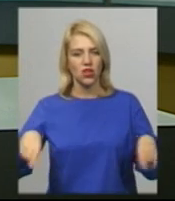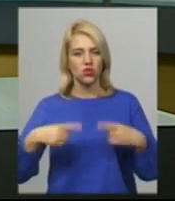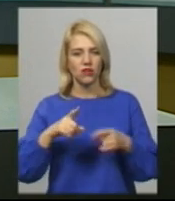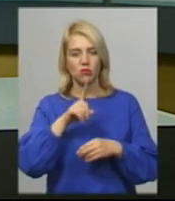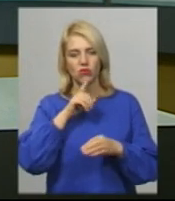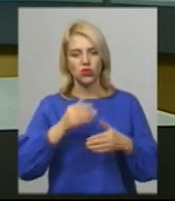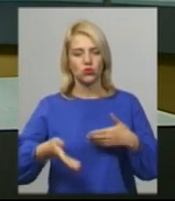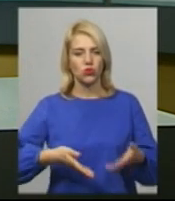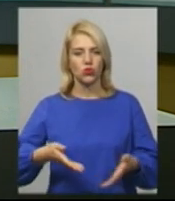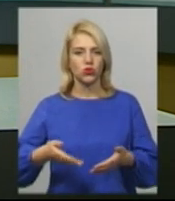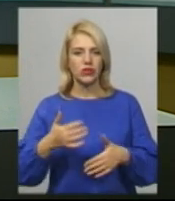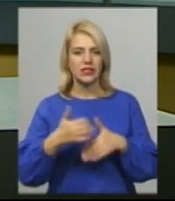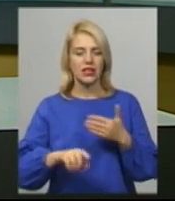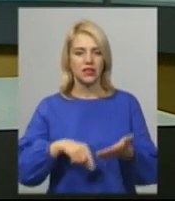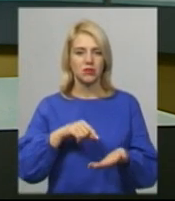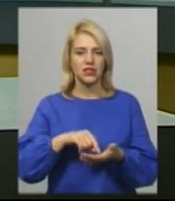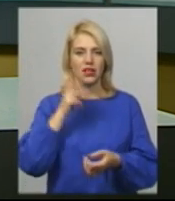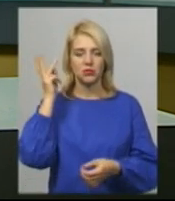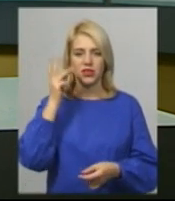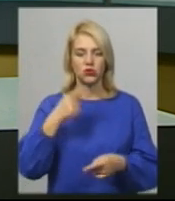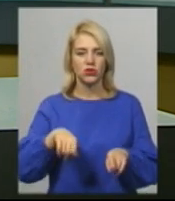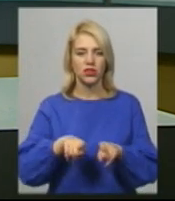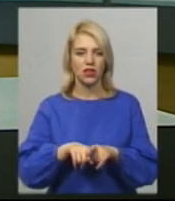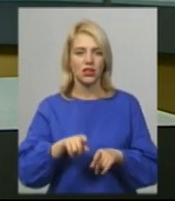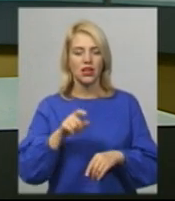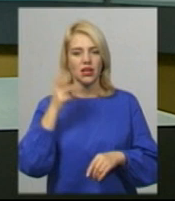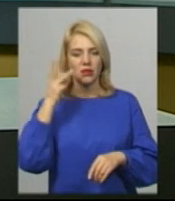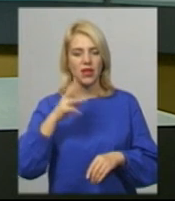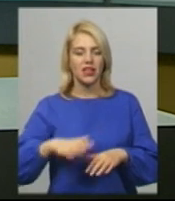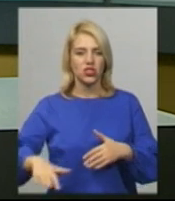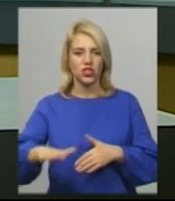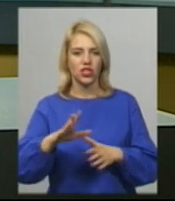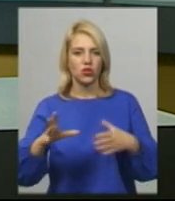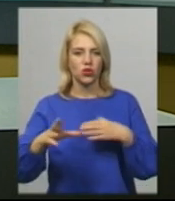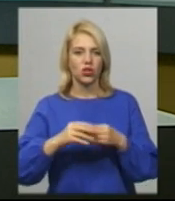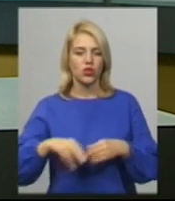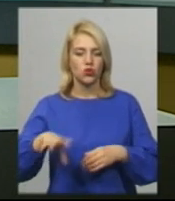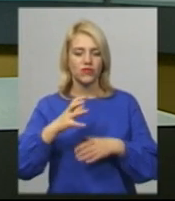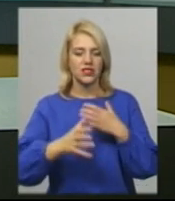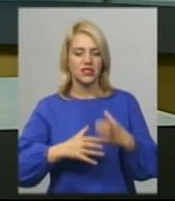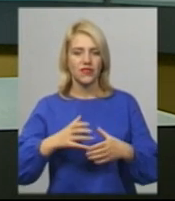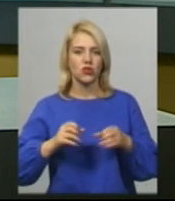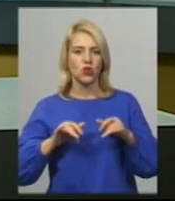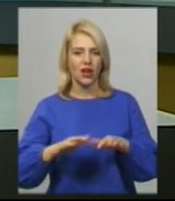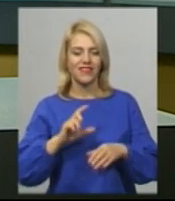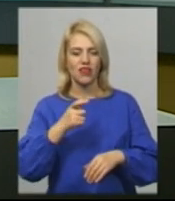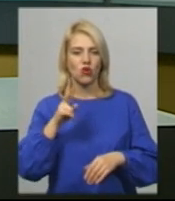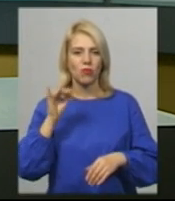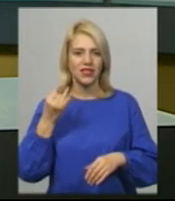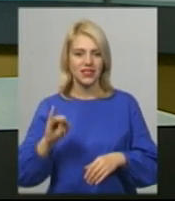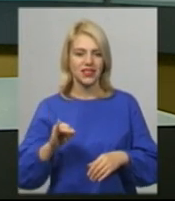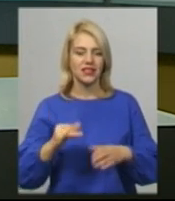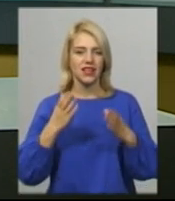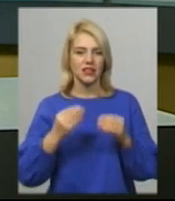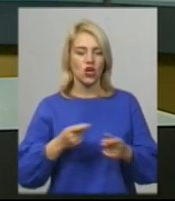мовчазну ходу у середмісті Хмельницького. Таким чином Хмельниччина доєдналась до всесвітньої акції у Європейський день боротьби з торгівлею